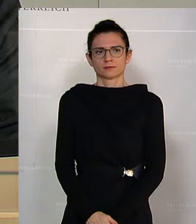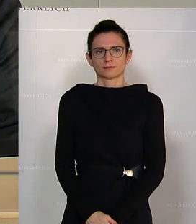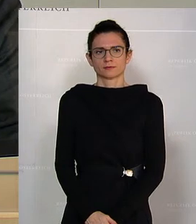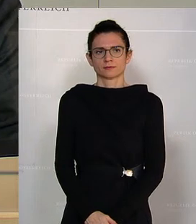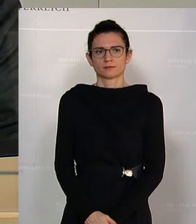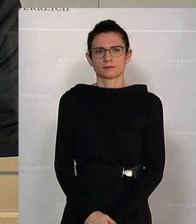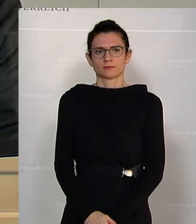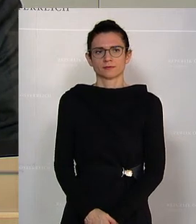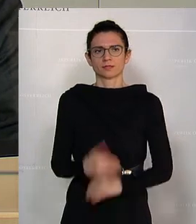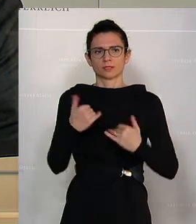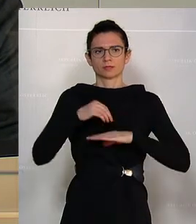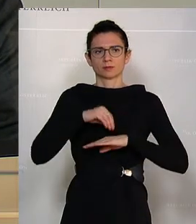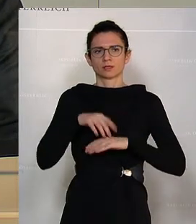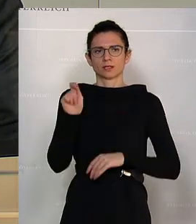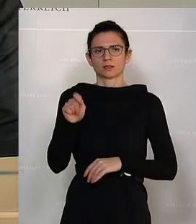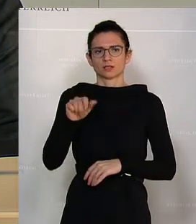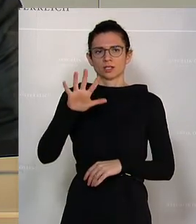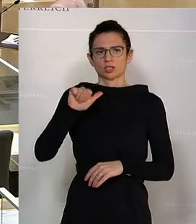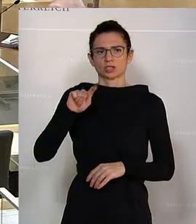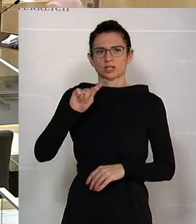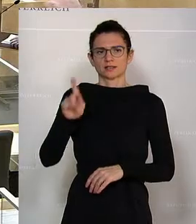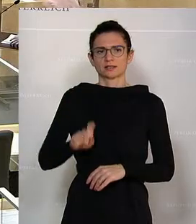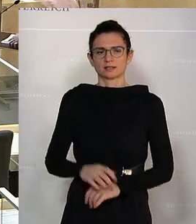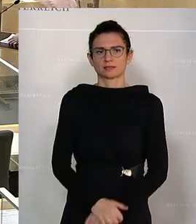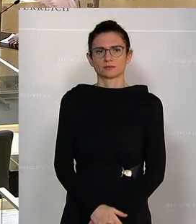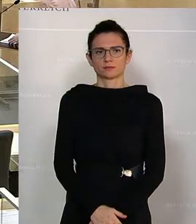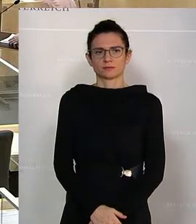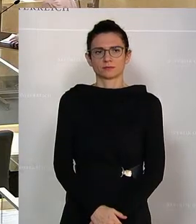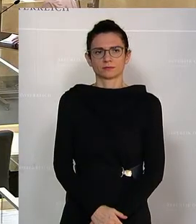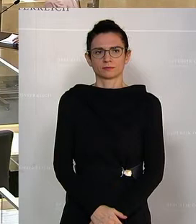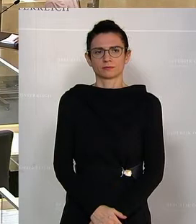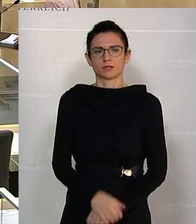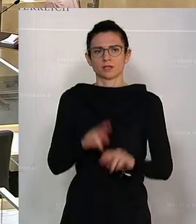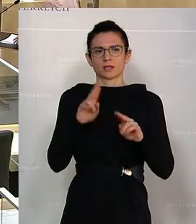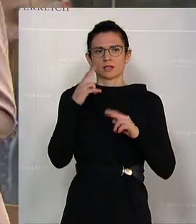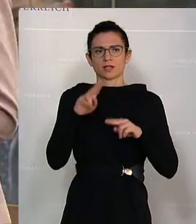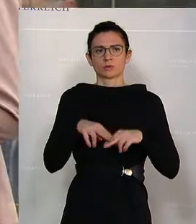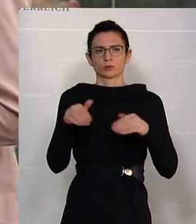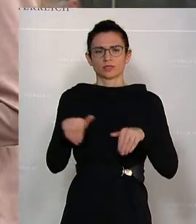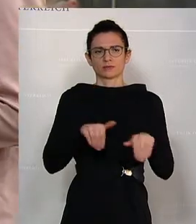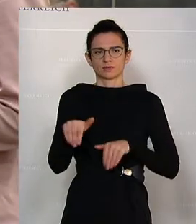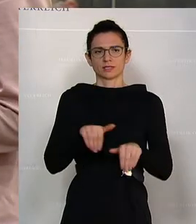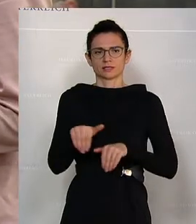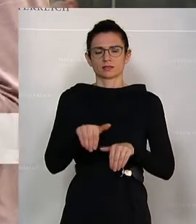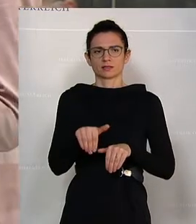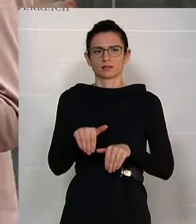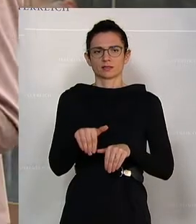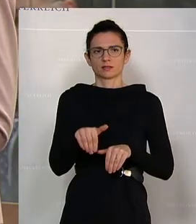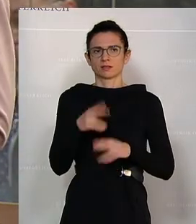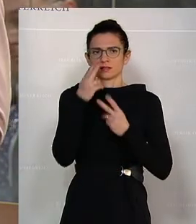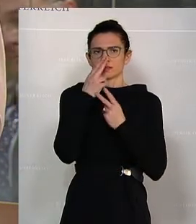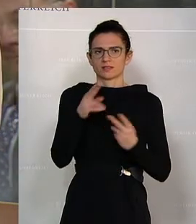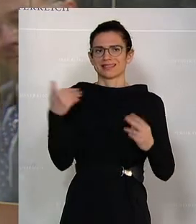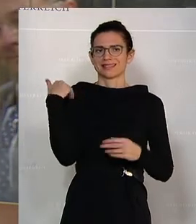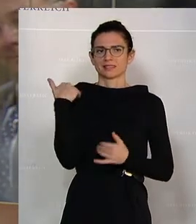Zu Wort gemäß der Abgeordnete Schatz, bitte. Herr Bundesminister, wir sehen in den